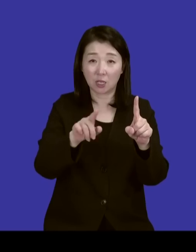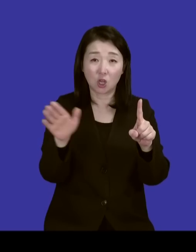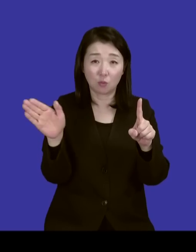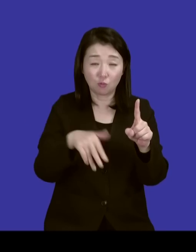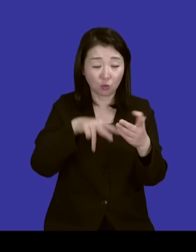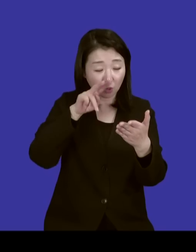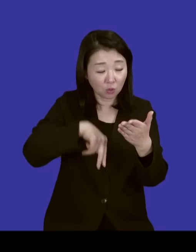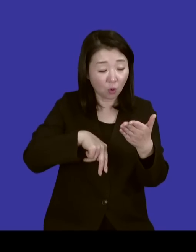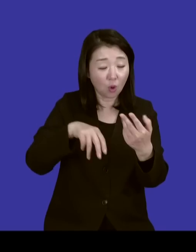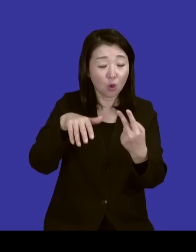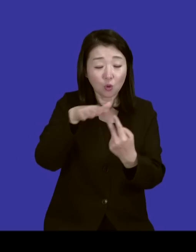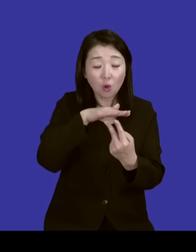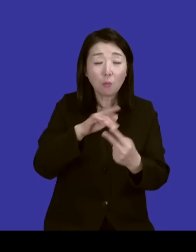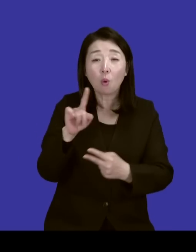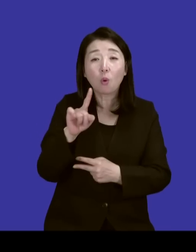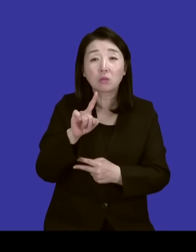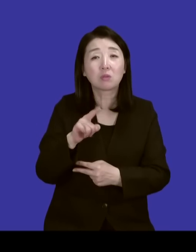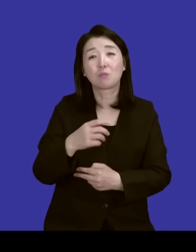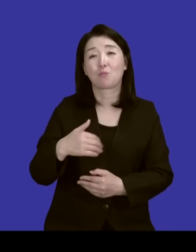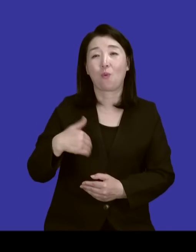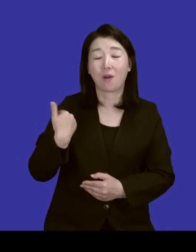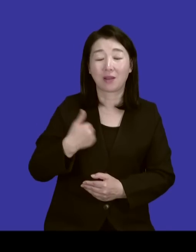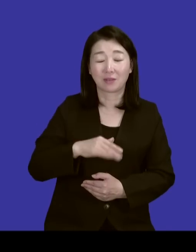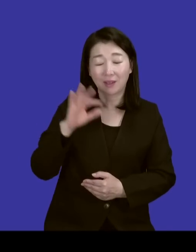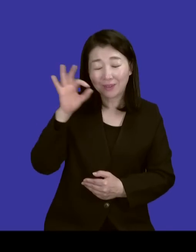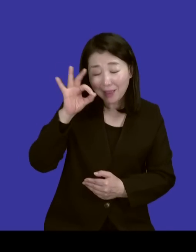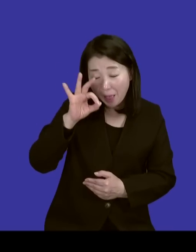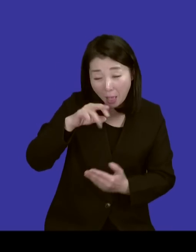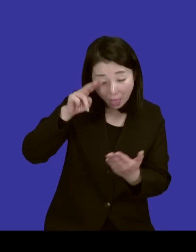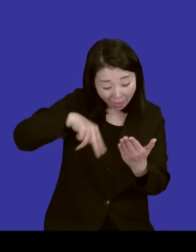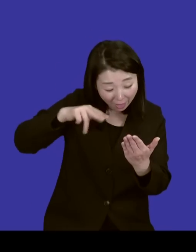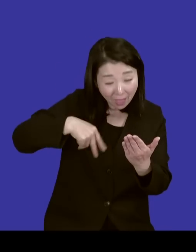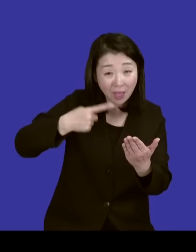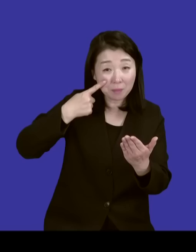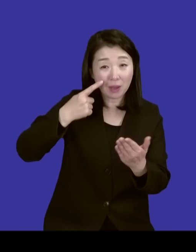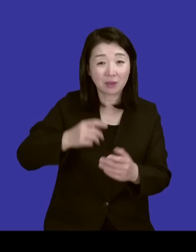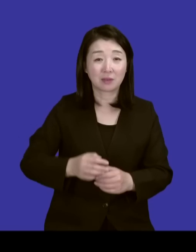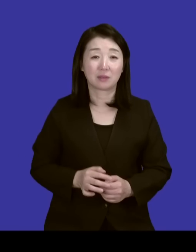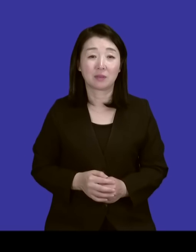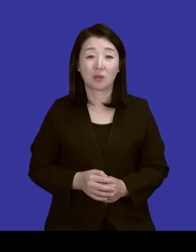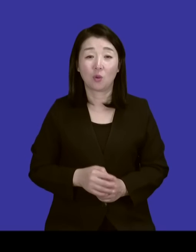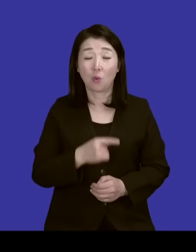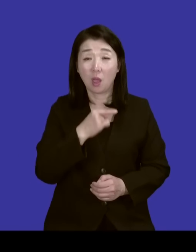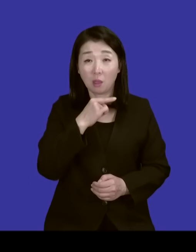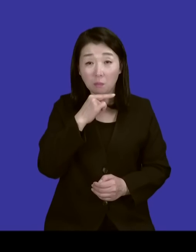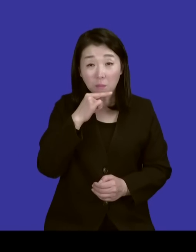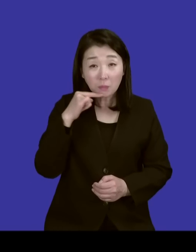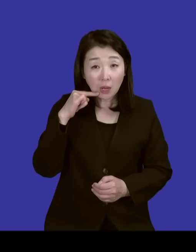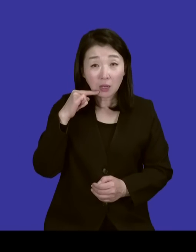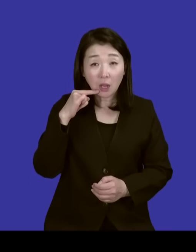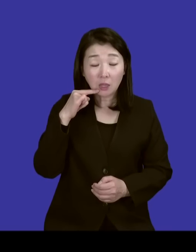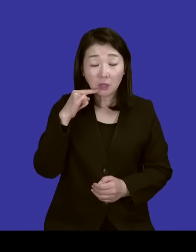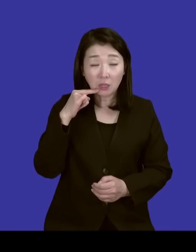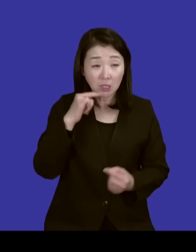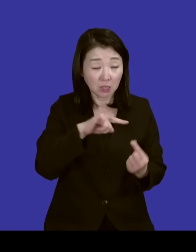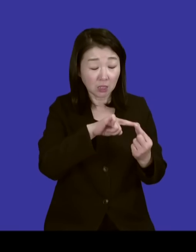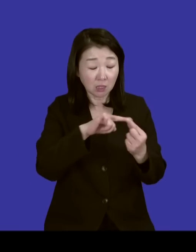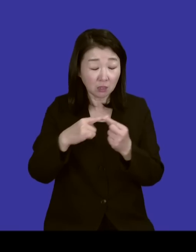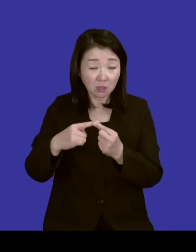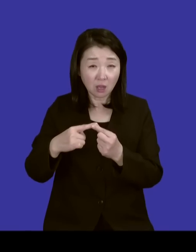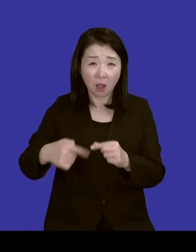요한복음이 어디 있는 지도 몰랐어요. 네. 찾아가면서 1장 1절부터 읽다가 점점 그 빨간 글씨가 뭔가 자꾸 가슴에 이렇게